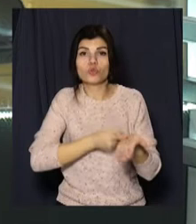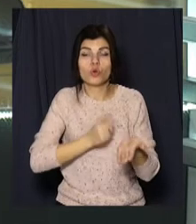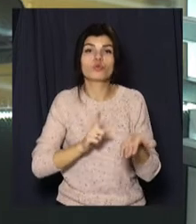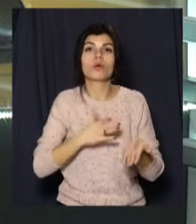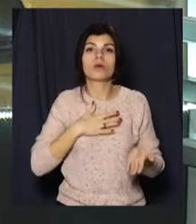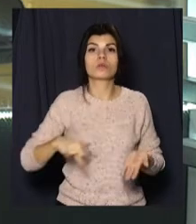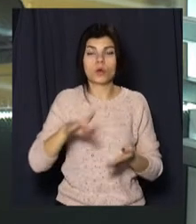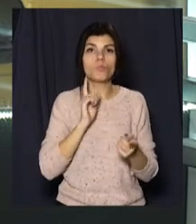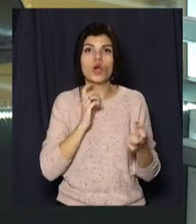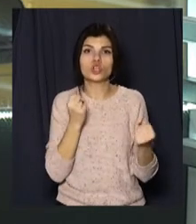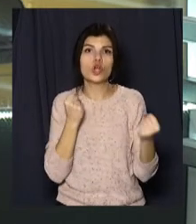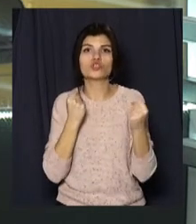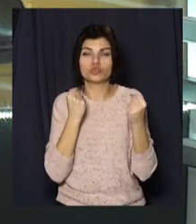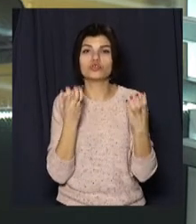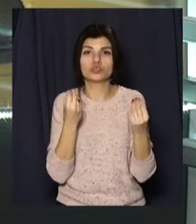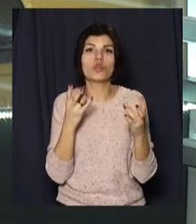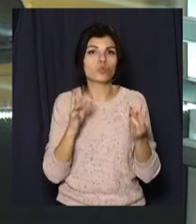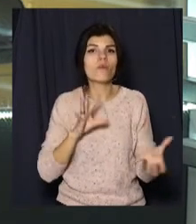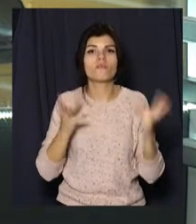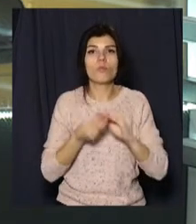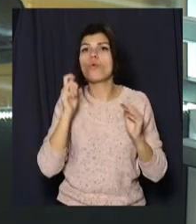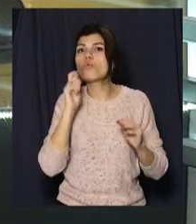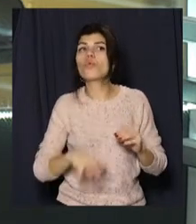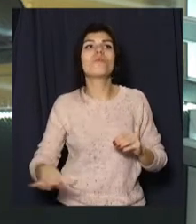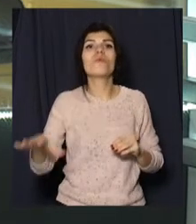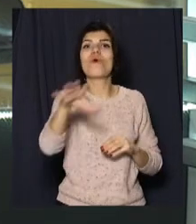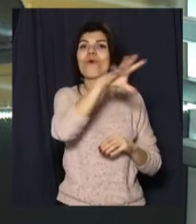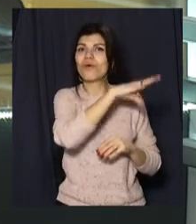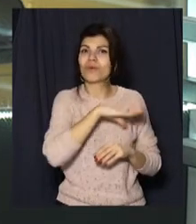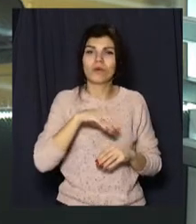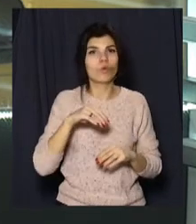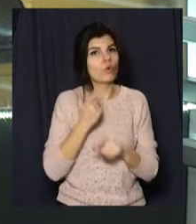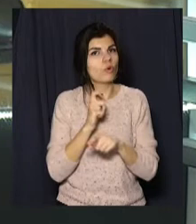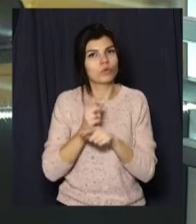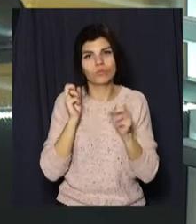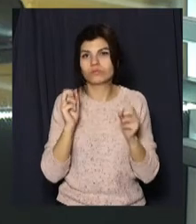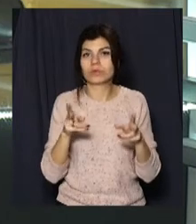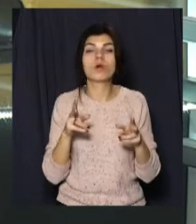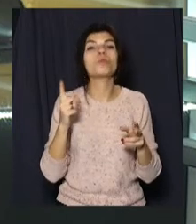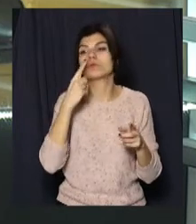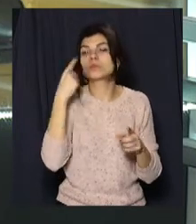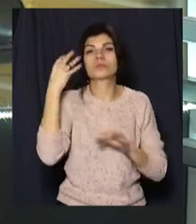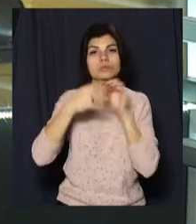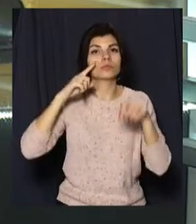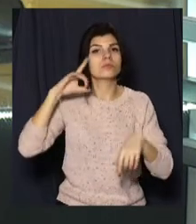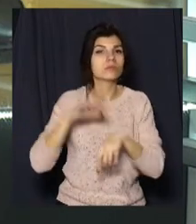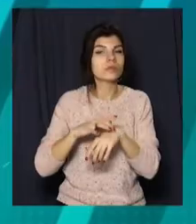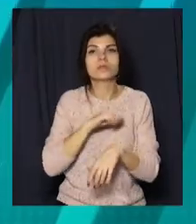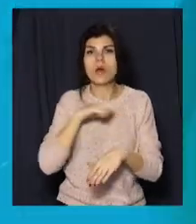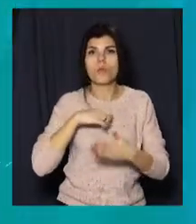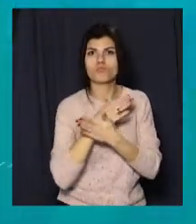регіон поки тримається. Але загалом в Україні ситуація небезпечна. За попередню добу зафіксували